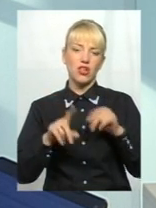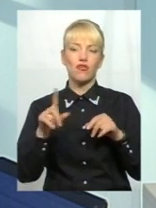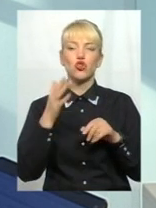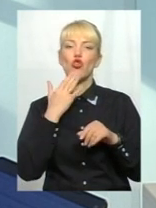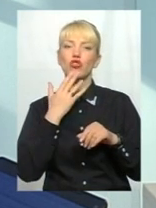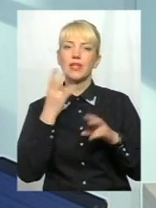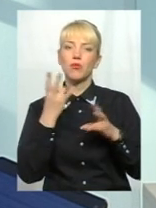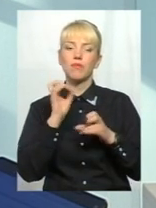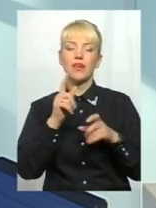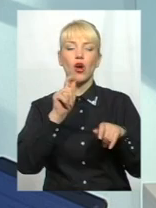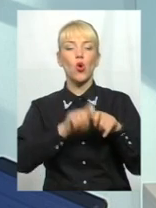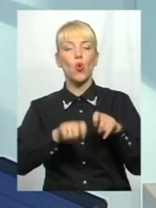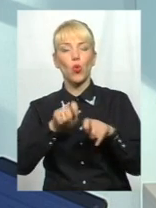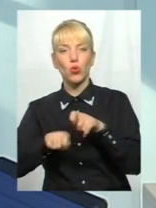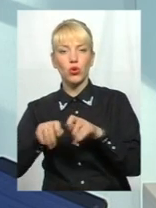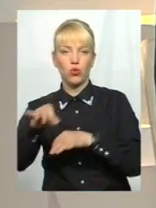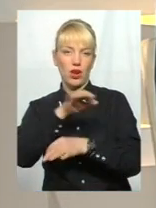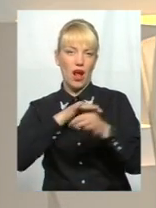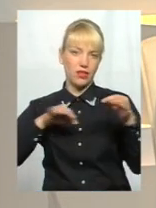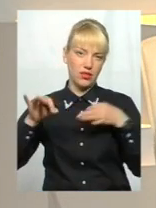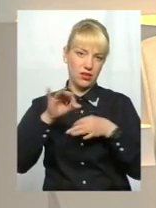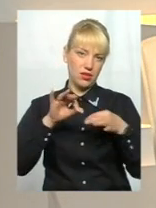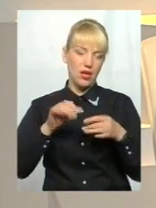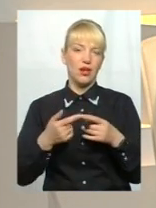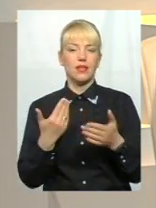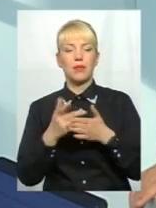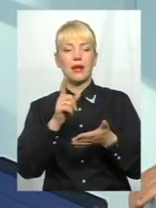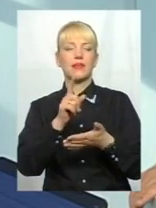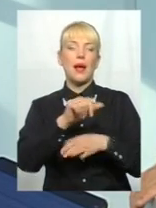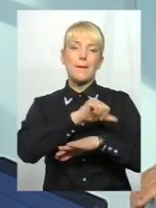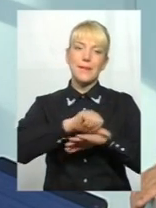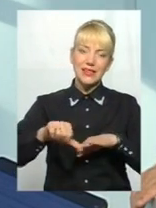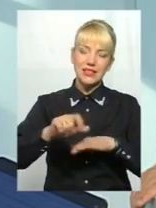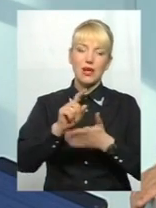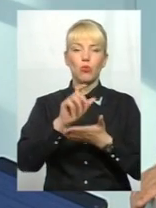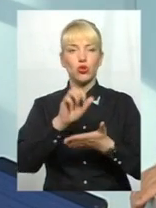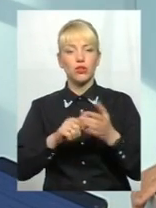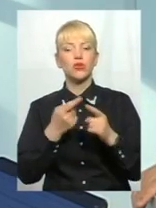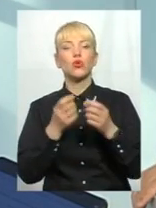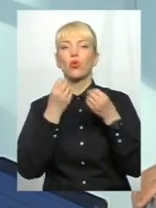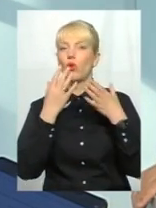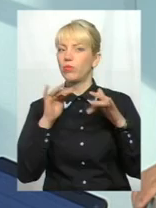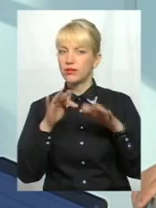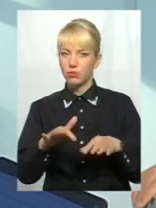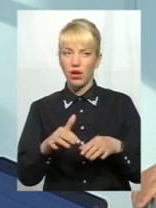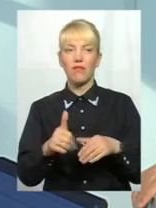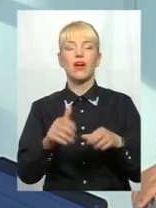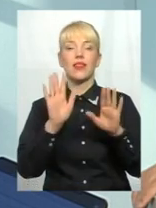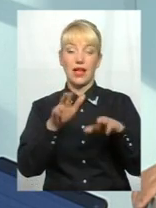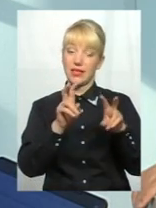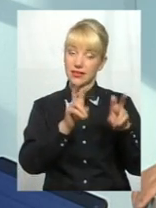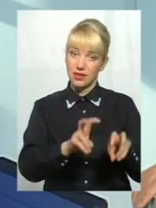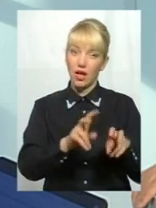аудитори, як консультанти, як радники. Тобто, митниця податкова, це добра справа, хай сідають, вони там і контролюють. Але з